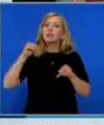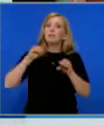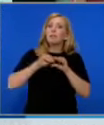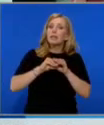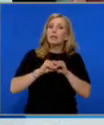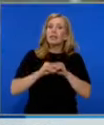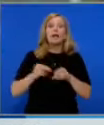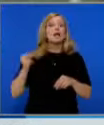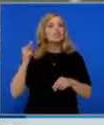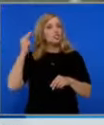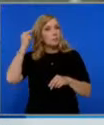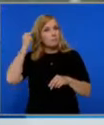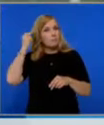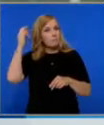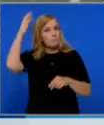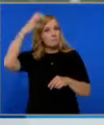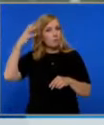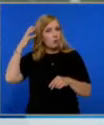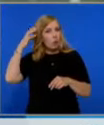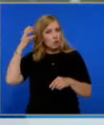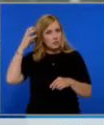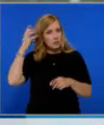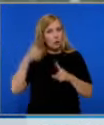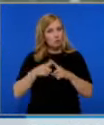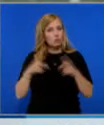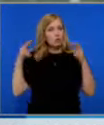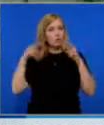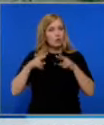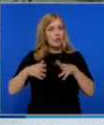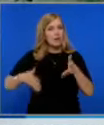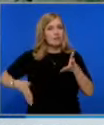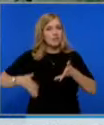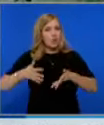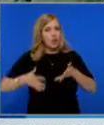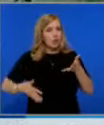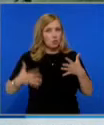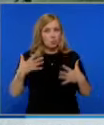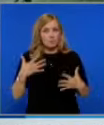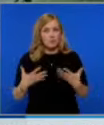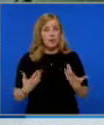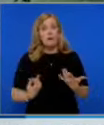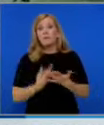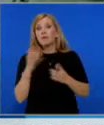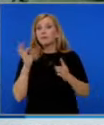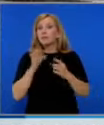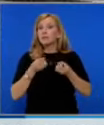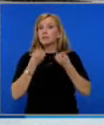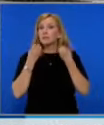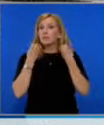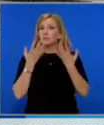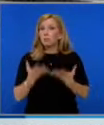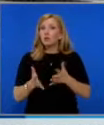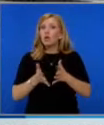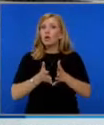близо до мястото в мозъка, което контролира движението. Според компанията, първоначалната цел е да се даде възможност на хора с